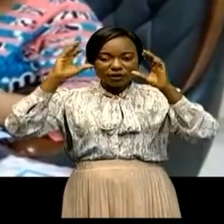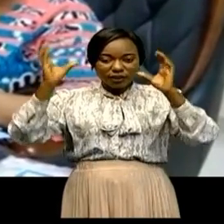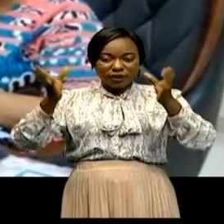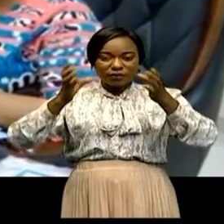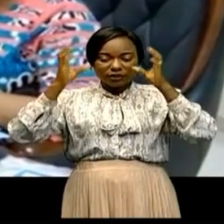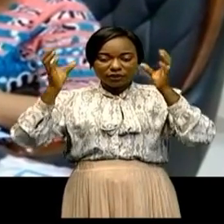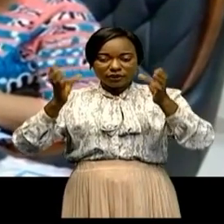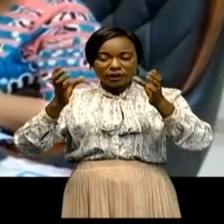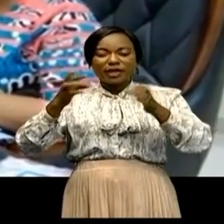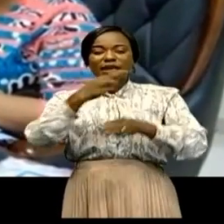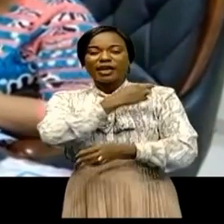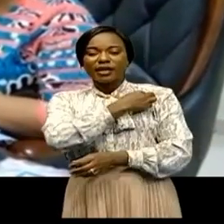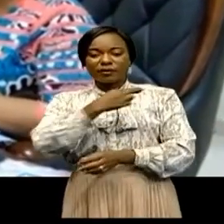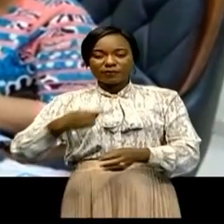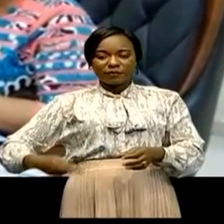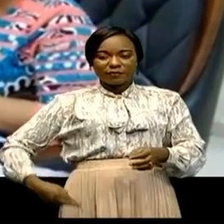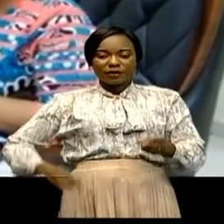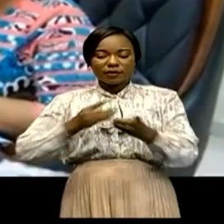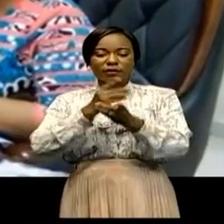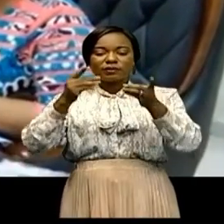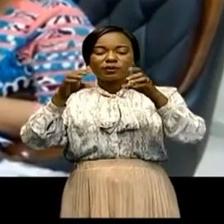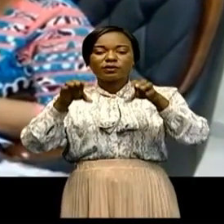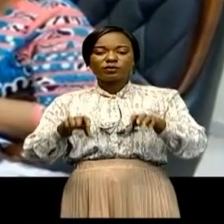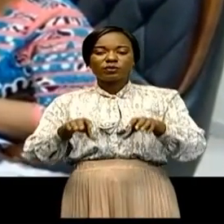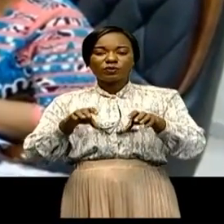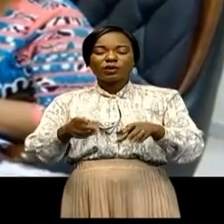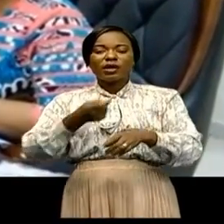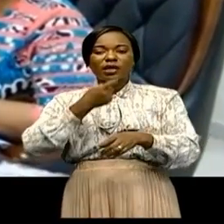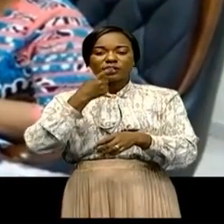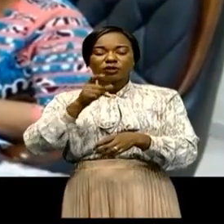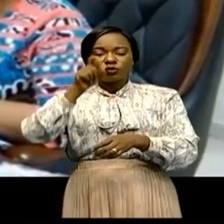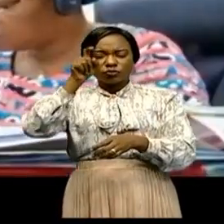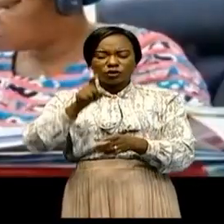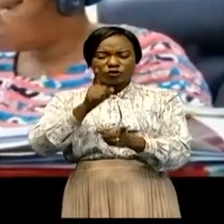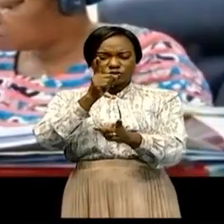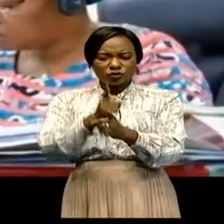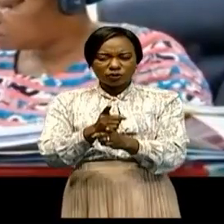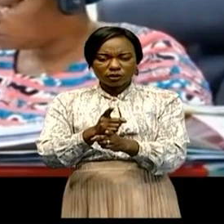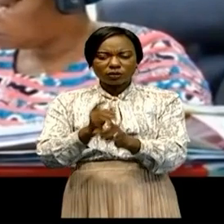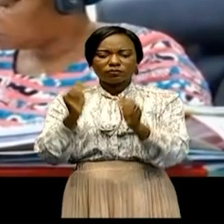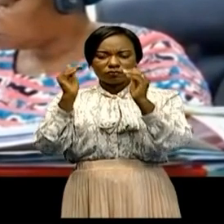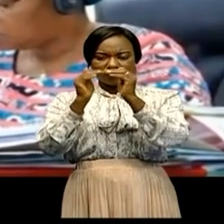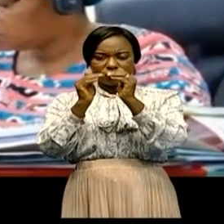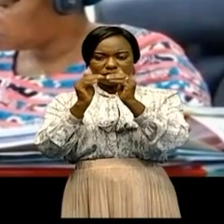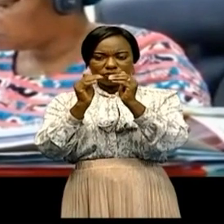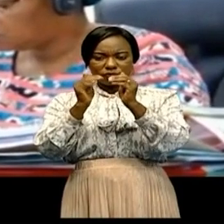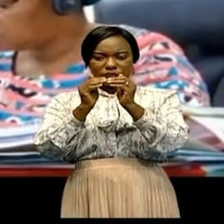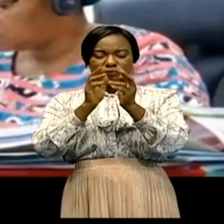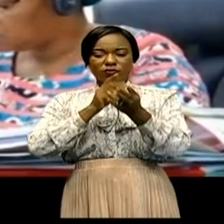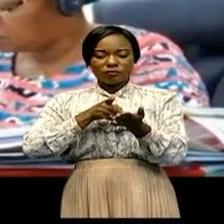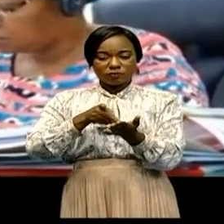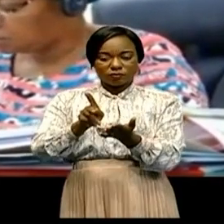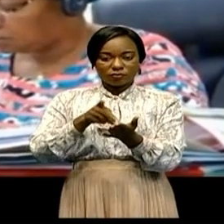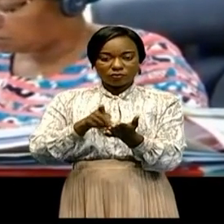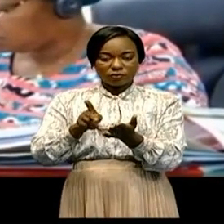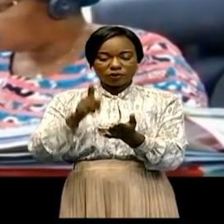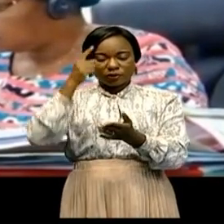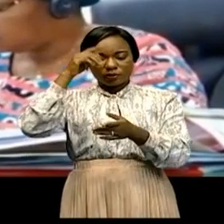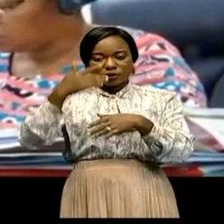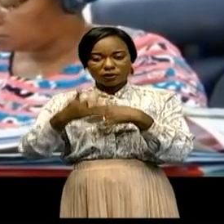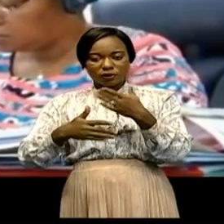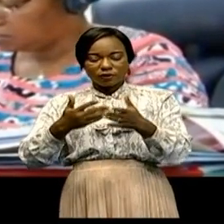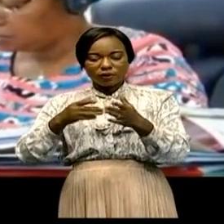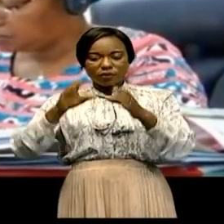la République démocratique du Congo a réclamé une juste et équitable compensation pour les services